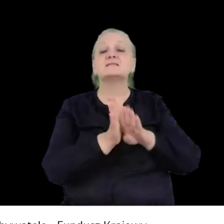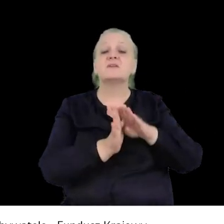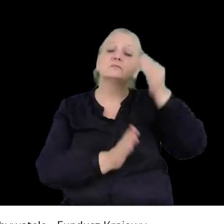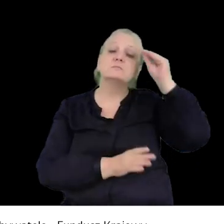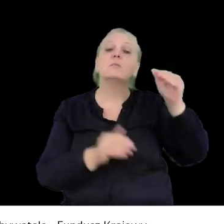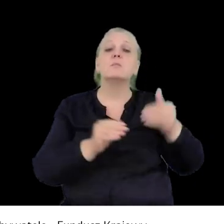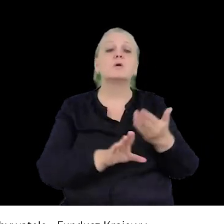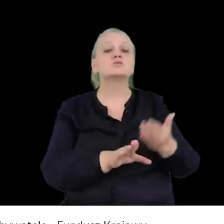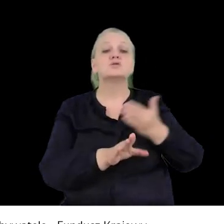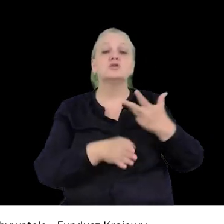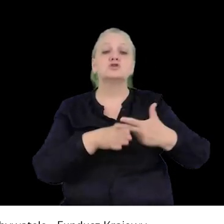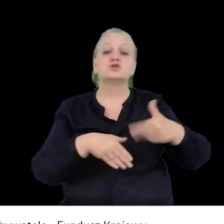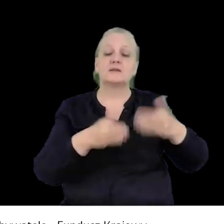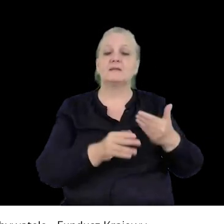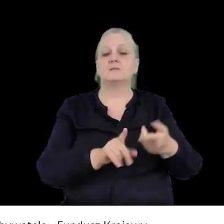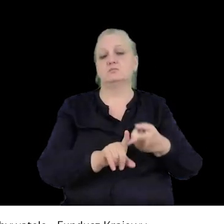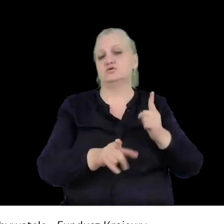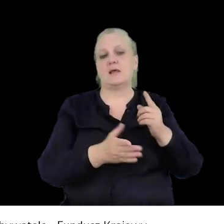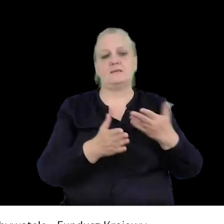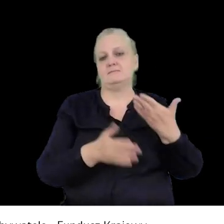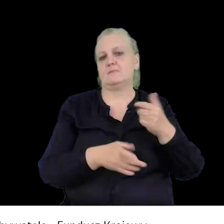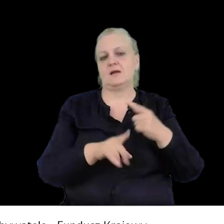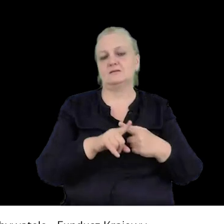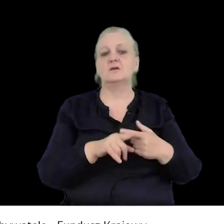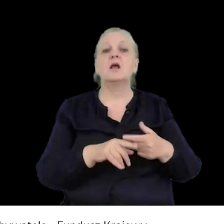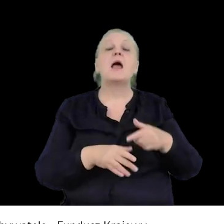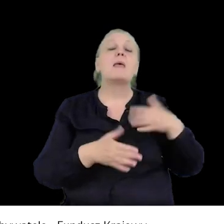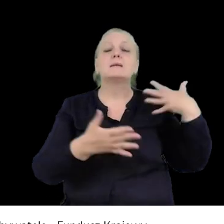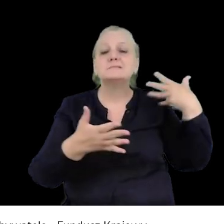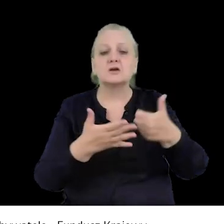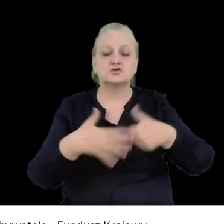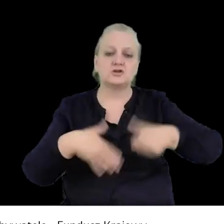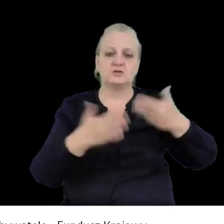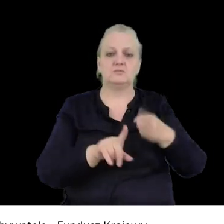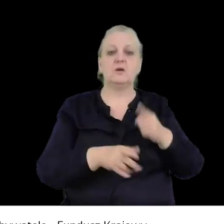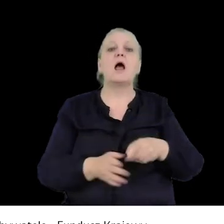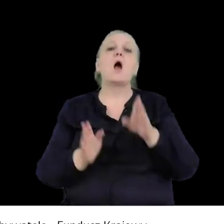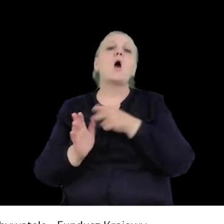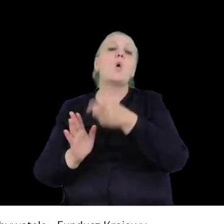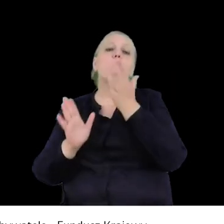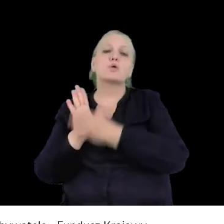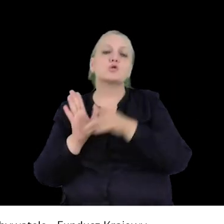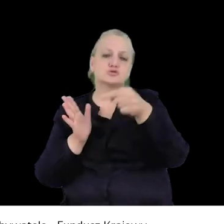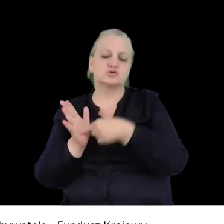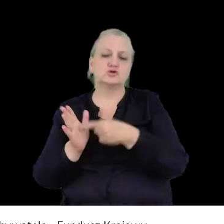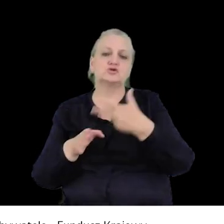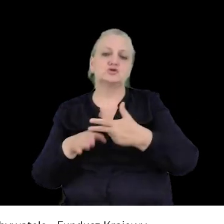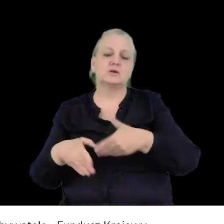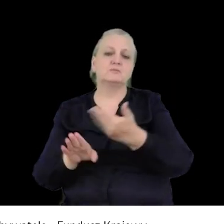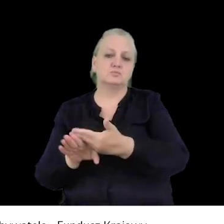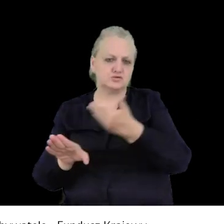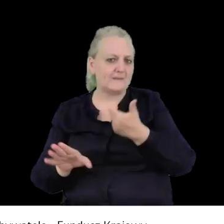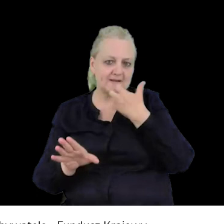zgłosić najwcześniej na trzydzieści dni przed i najpóźniej na sześć dni przed zgromadzeniem. kolei zgromadzenie uproszczone na trzydzieści dni przed